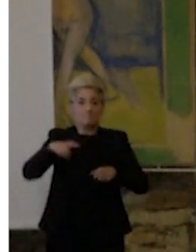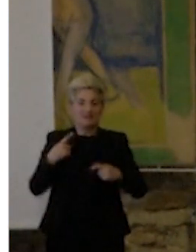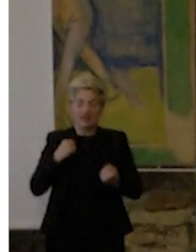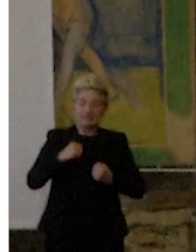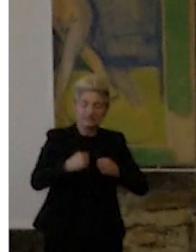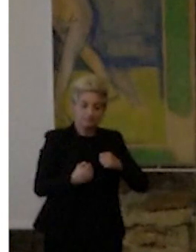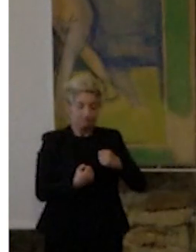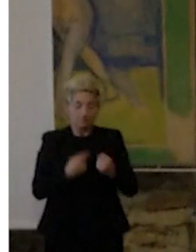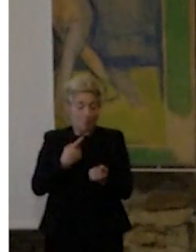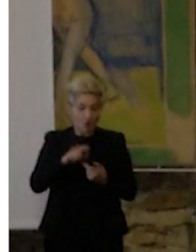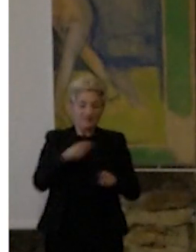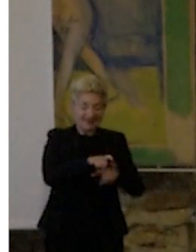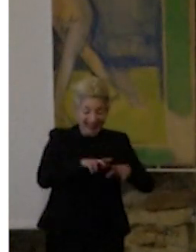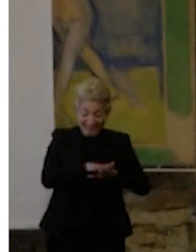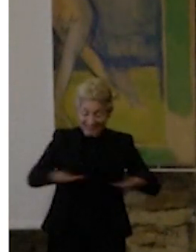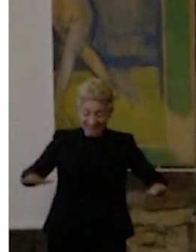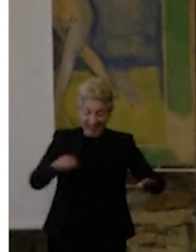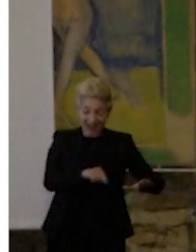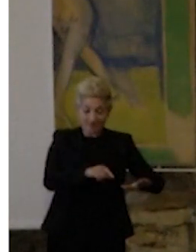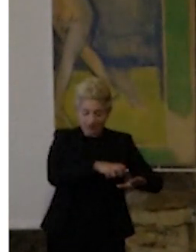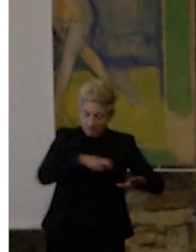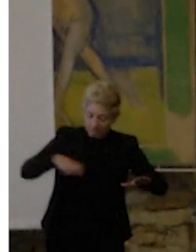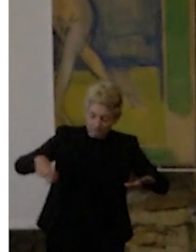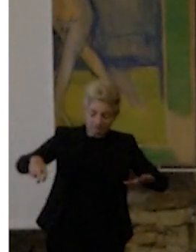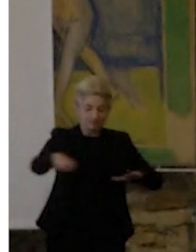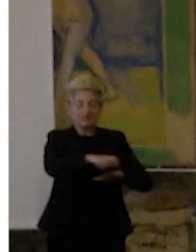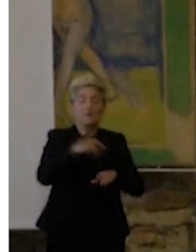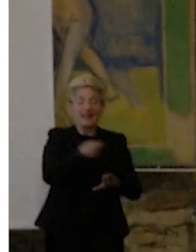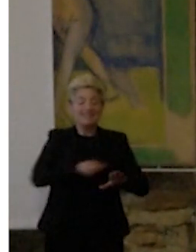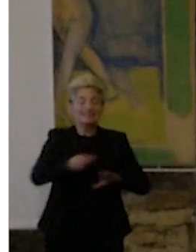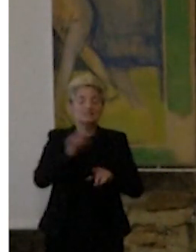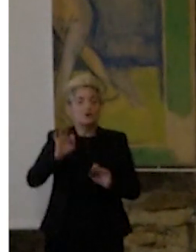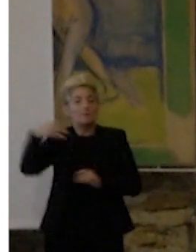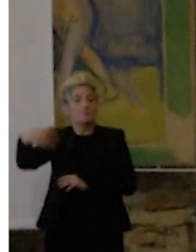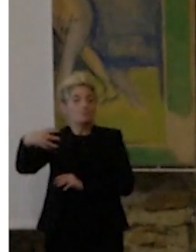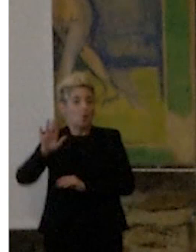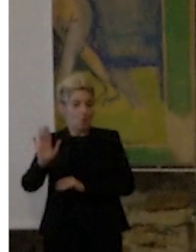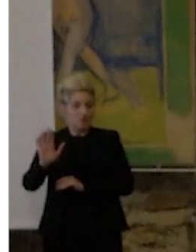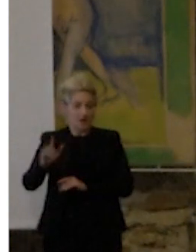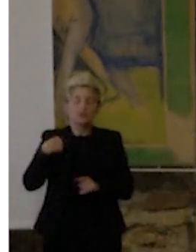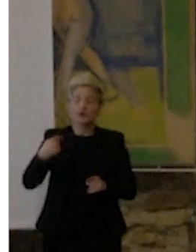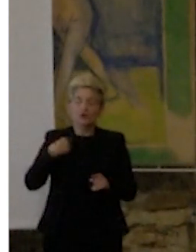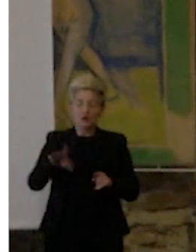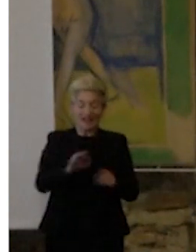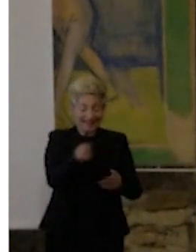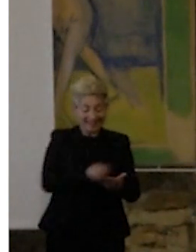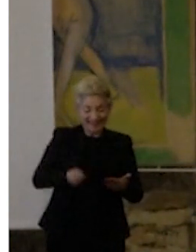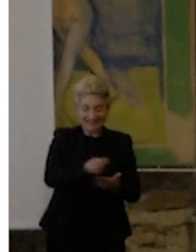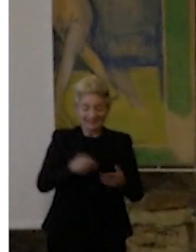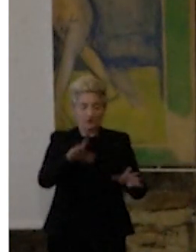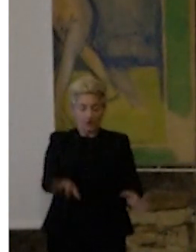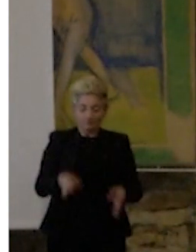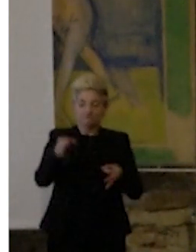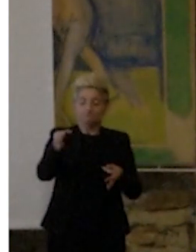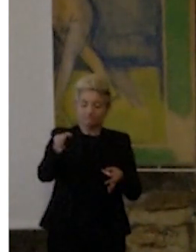tavolo avviene appunto in relazione a un disegno di Bruno Munari. Bruno Munari attraverso il suo disegno, io lo raccolgo e parlo